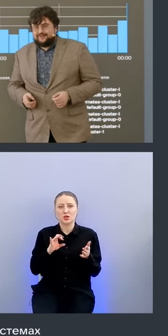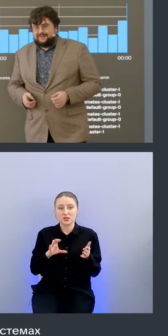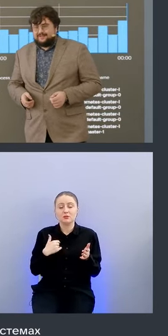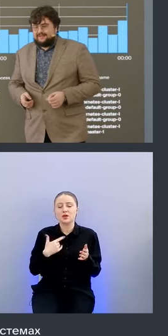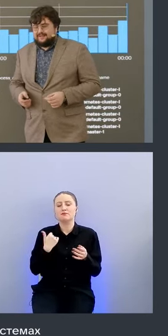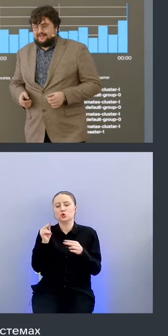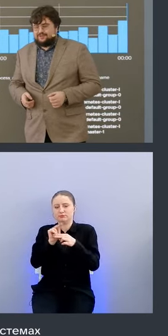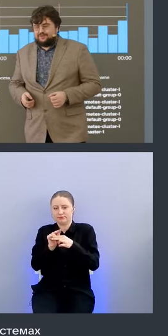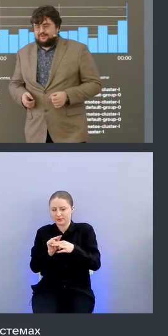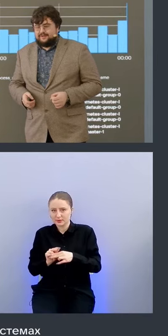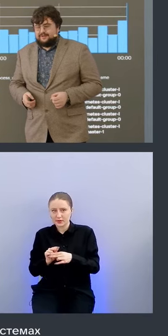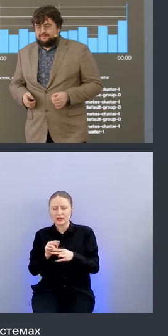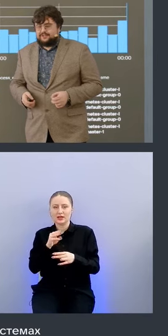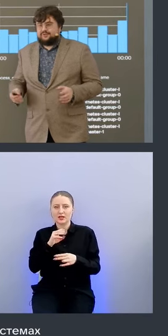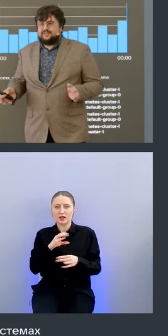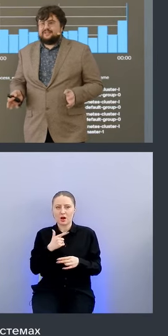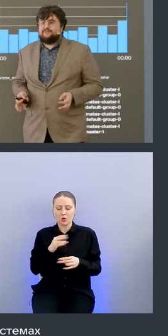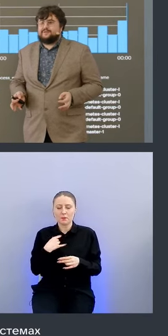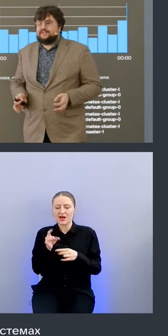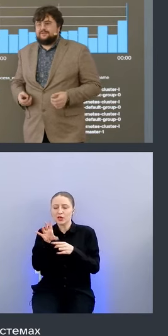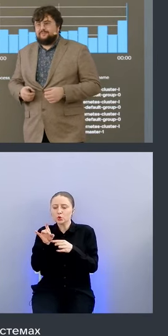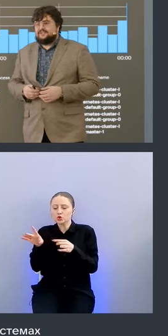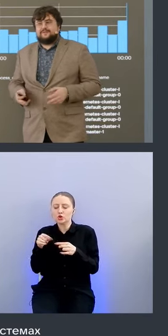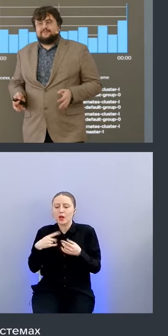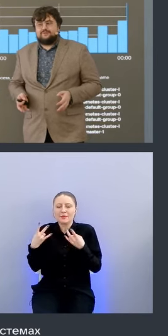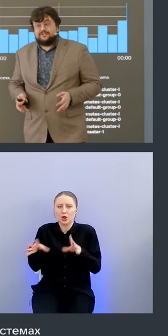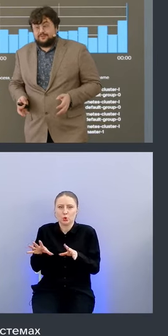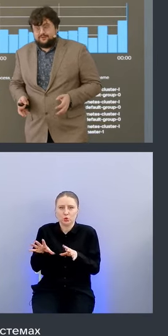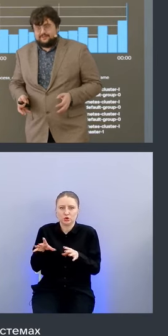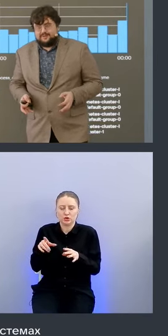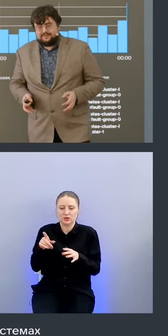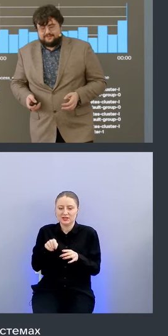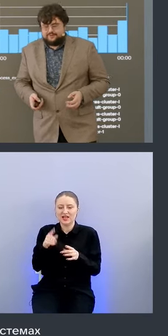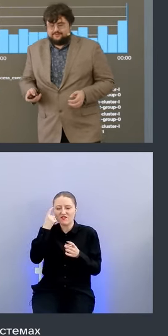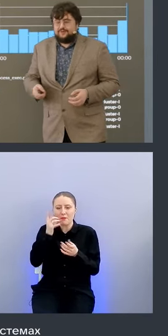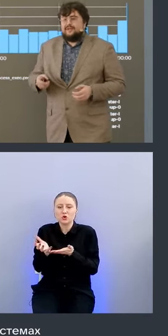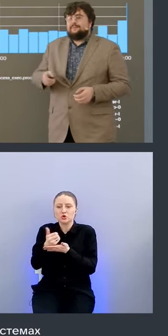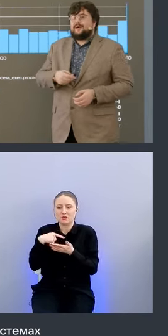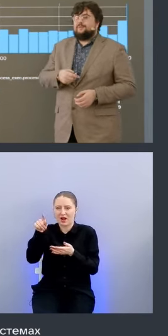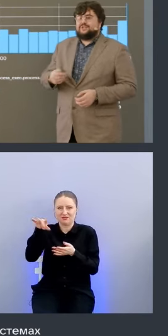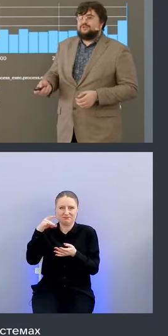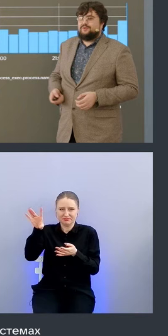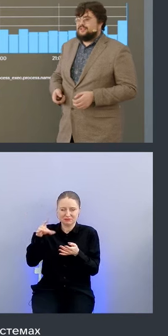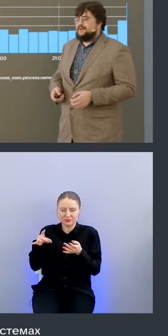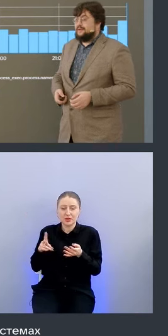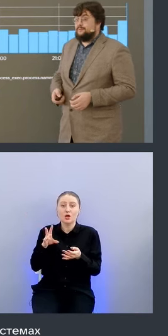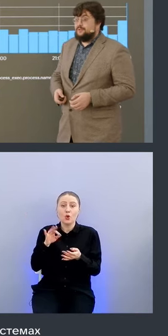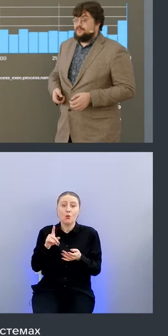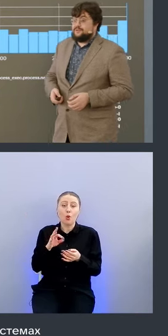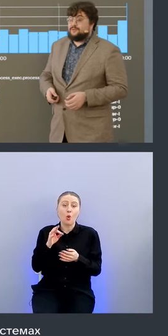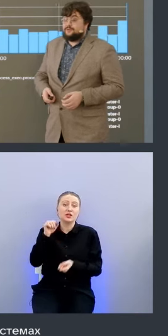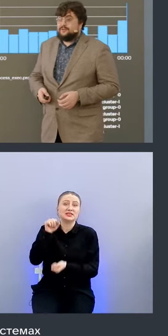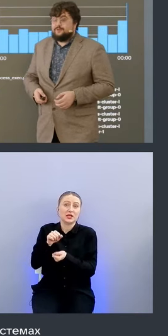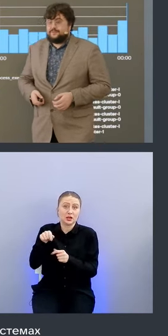конфиг драгона что мы исключили теном спейс который в принципе нам не нужны с которых он собирался допустим но по умолчанию не собирает